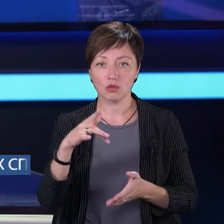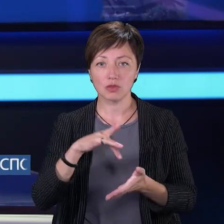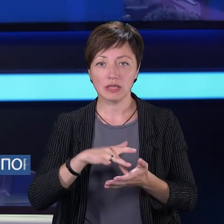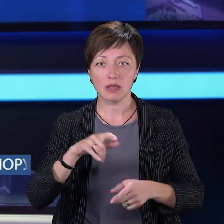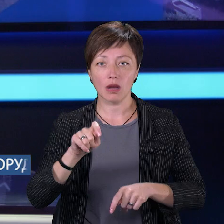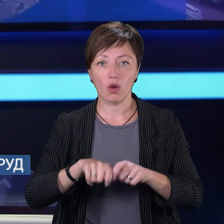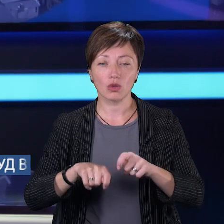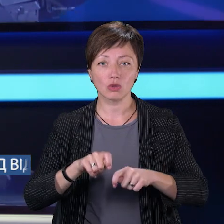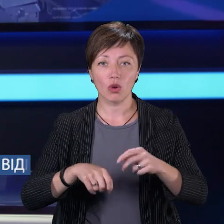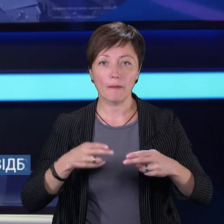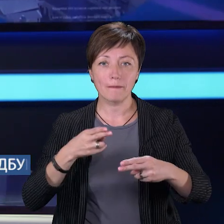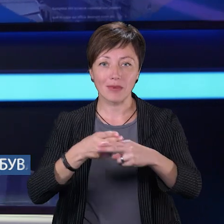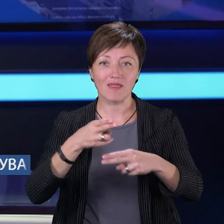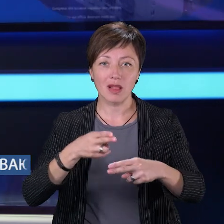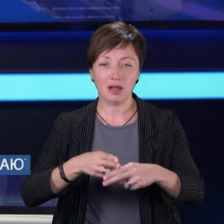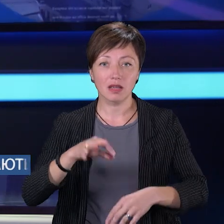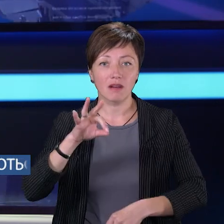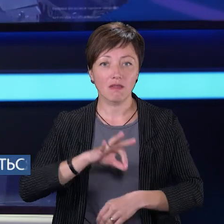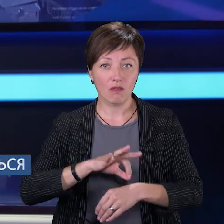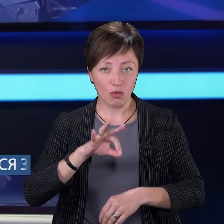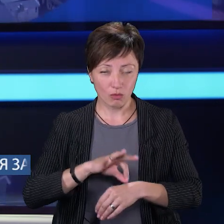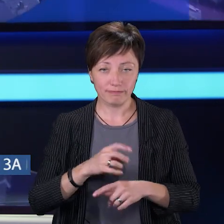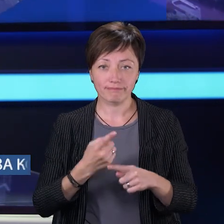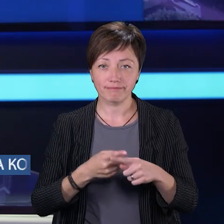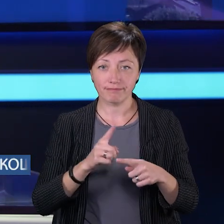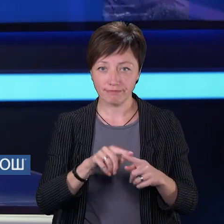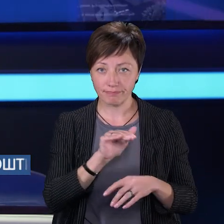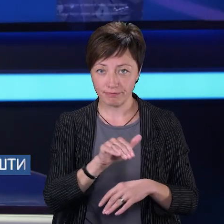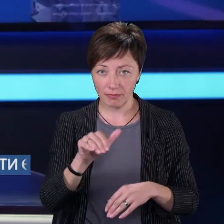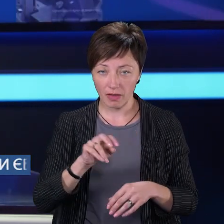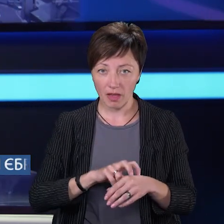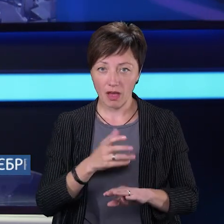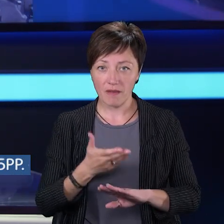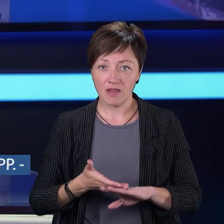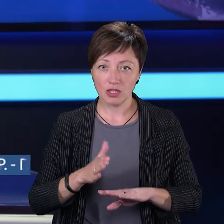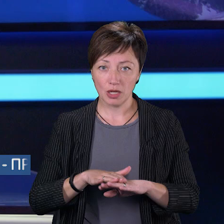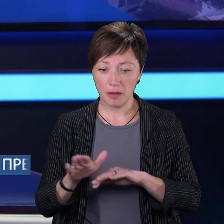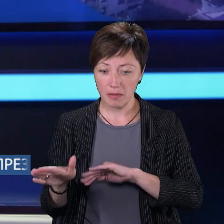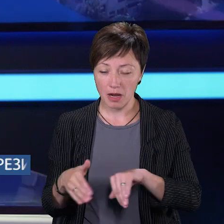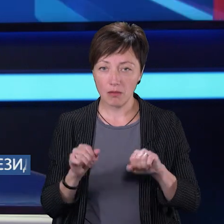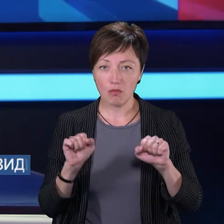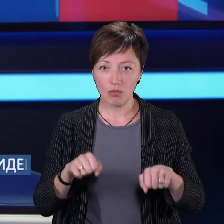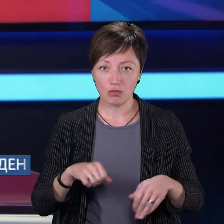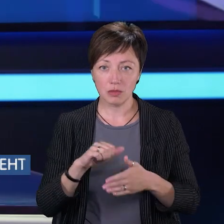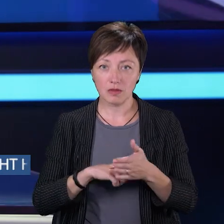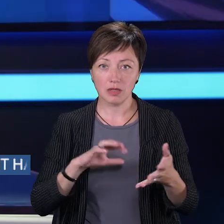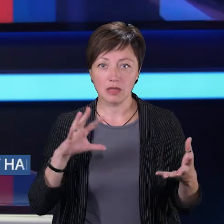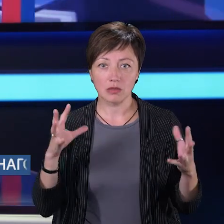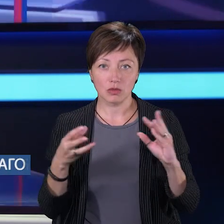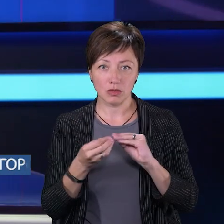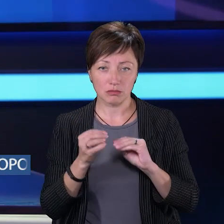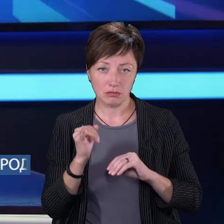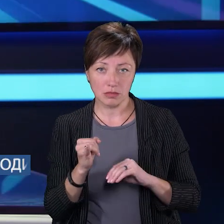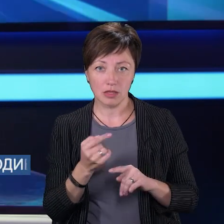контролю та профілактики хвороб. Ці захворювання, нагадують медики, мають важкий перебіг і можуть призвести до летальних наслідків.